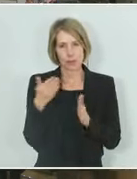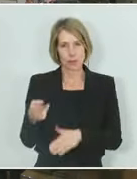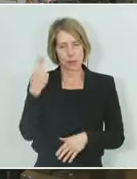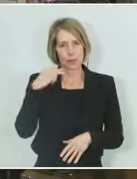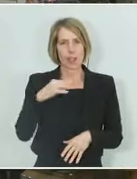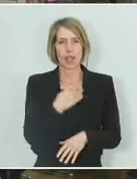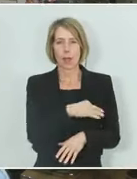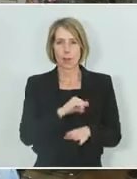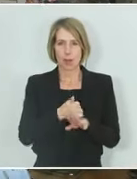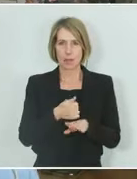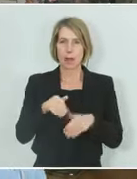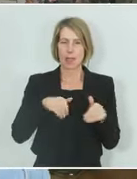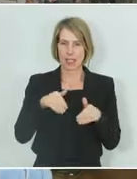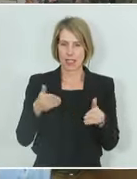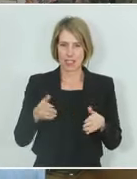Vielen Dank,